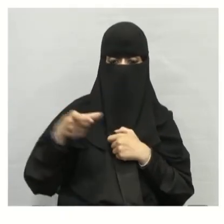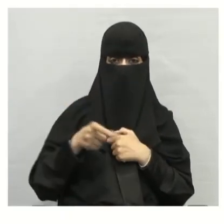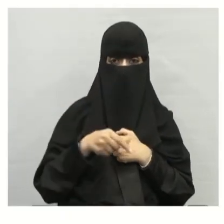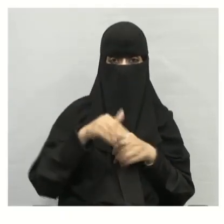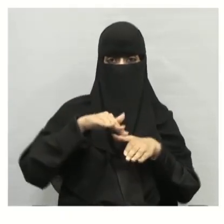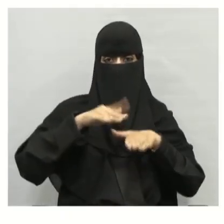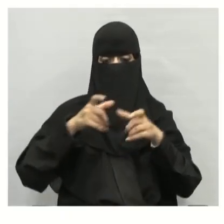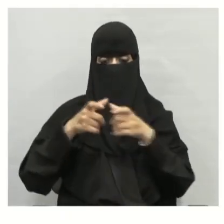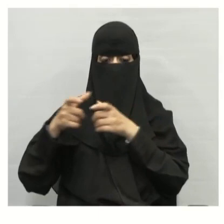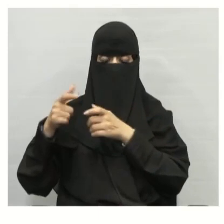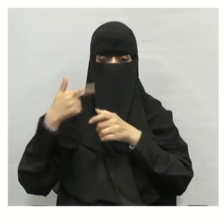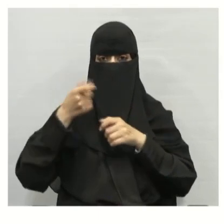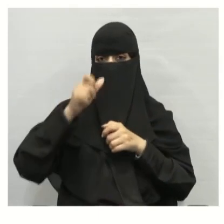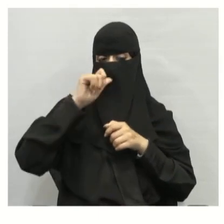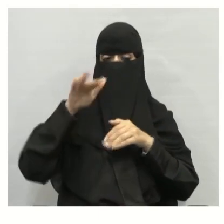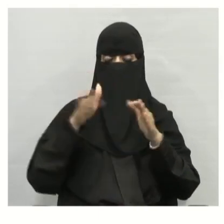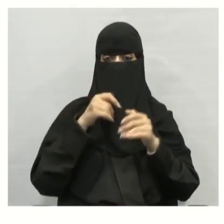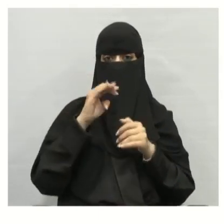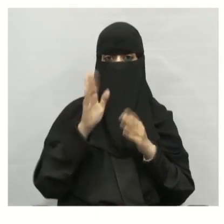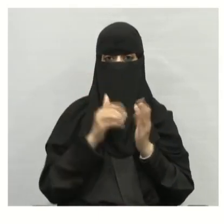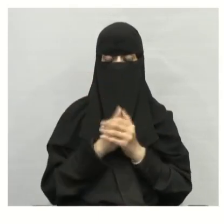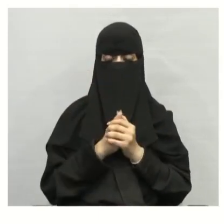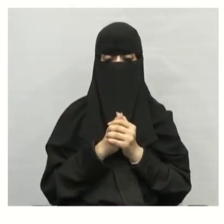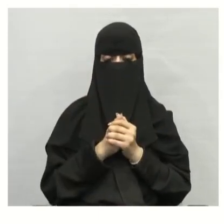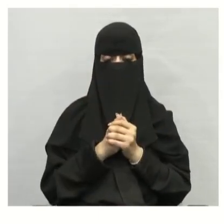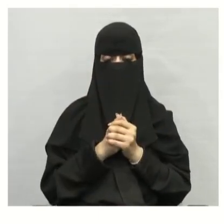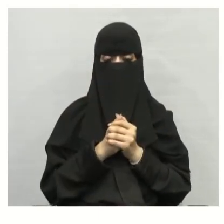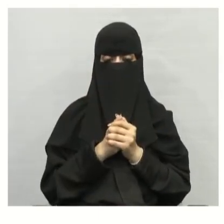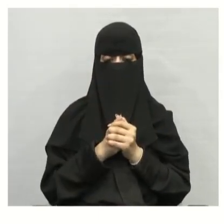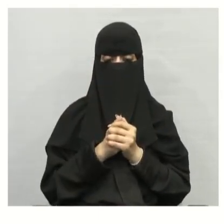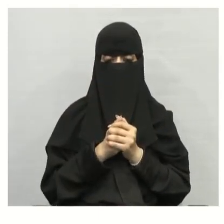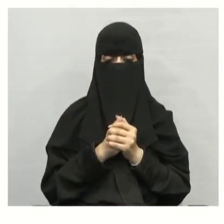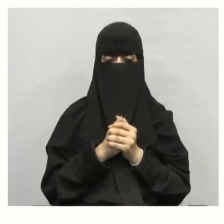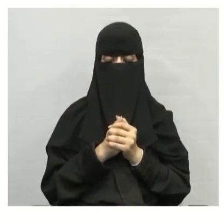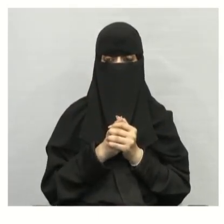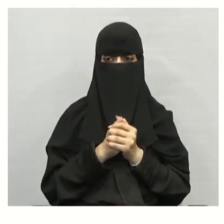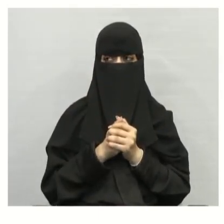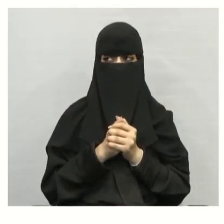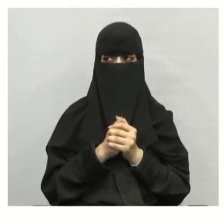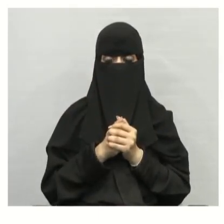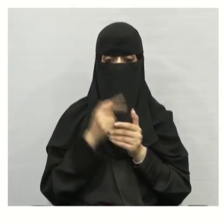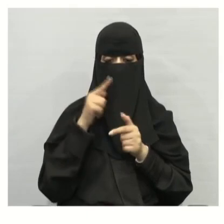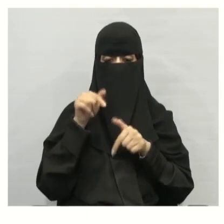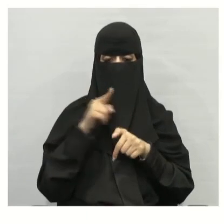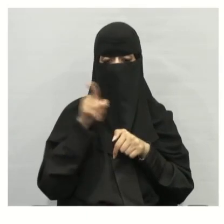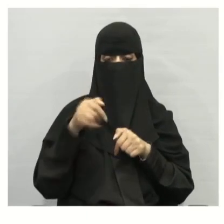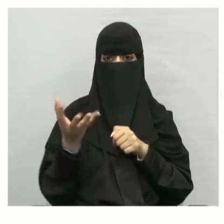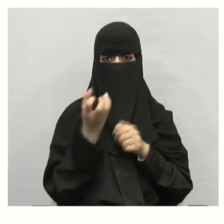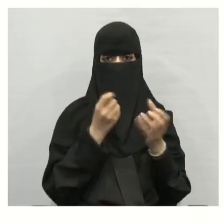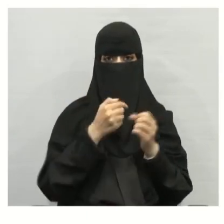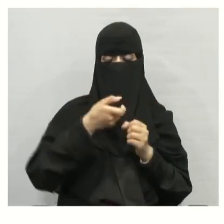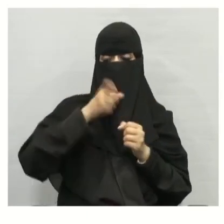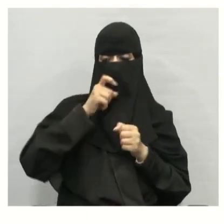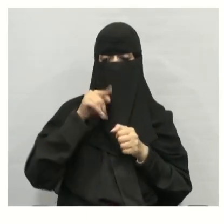الأنهار البحيرات والمياه الجوفية الأنهار البحيرات والمياه الجوفية هذه هي مصادر